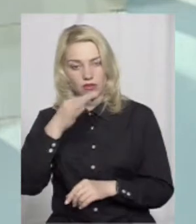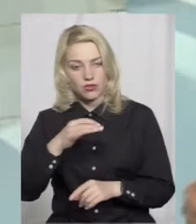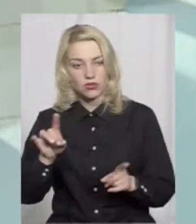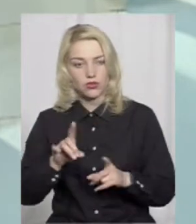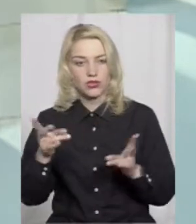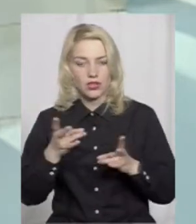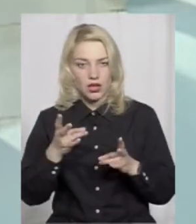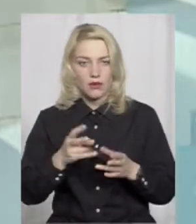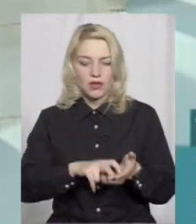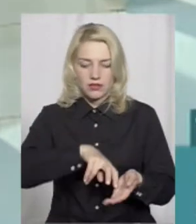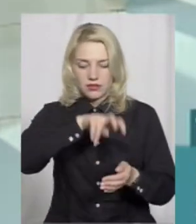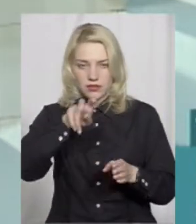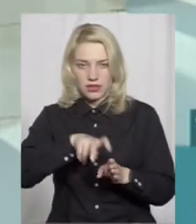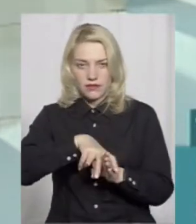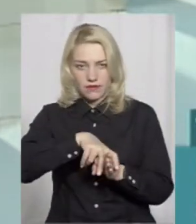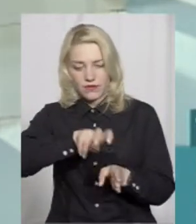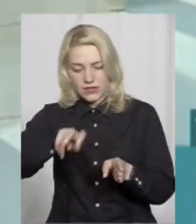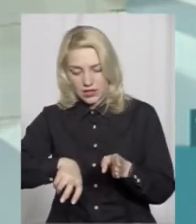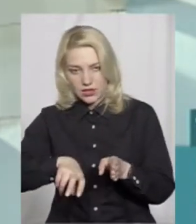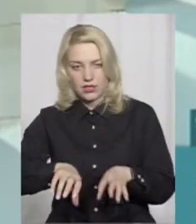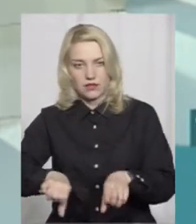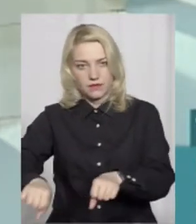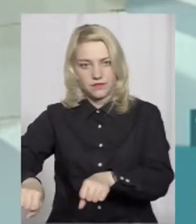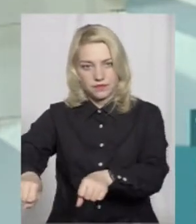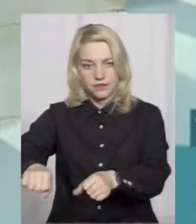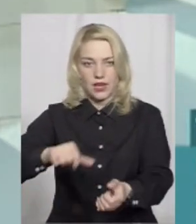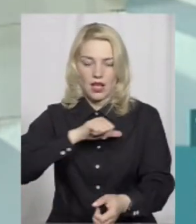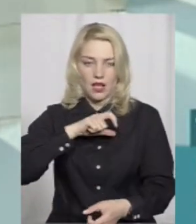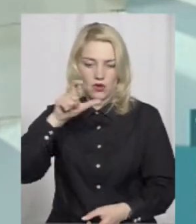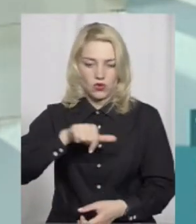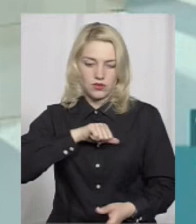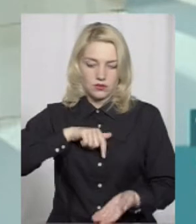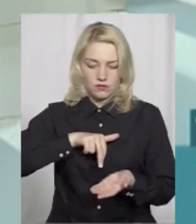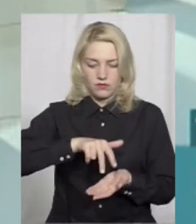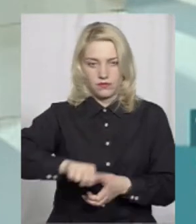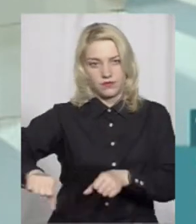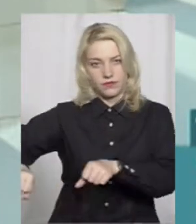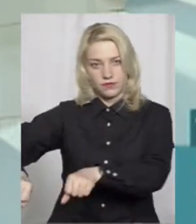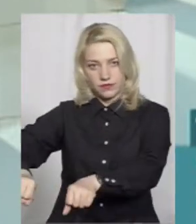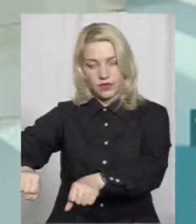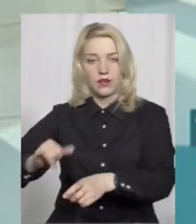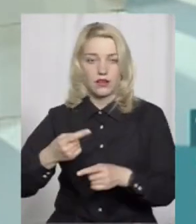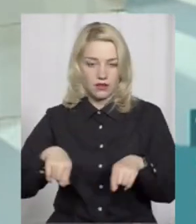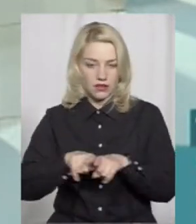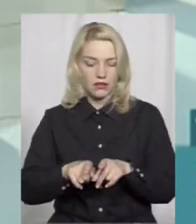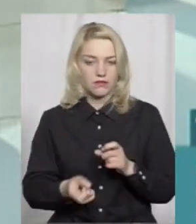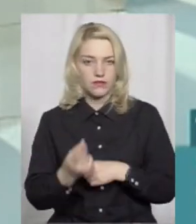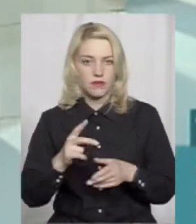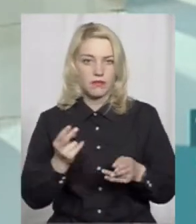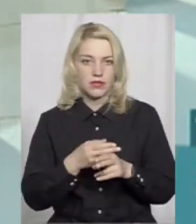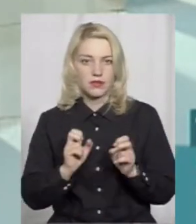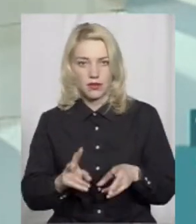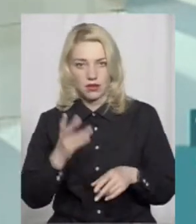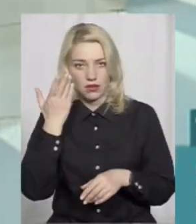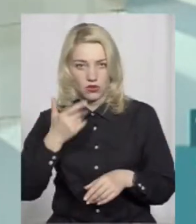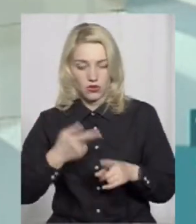зійти з велосипеда і його перевезти. Таким чином, так, вони створюють небезпеку. Тому що, коли